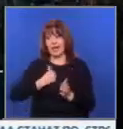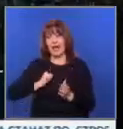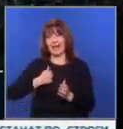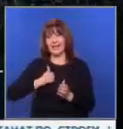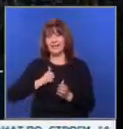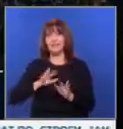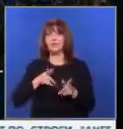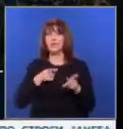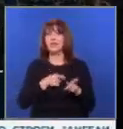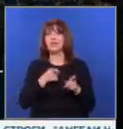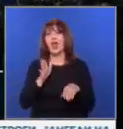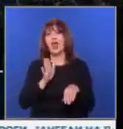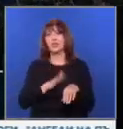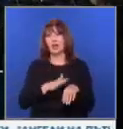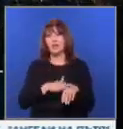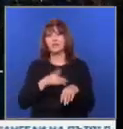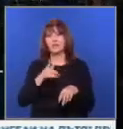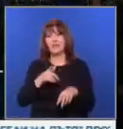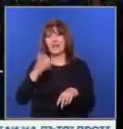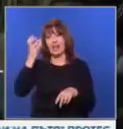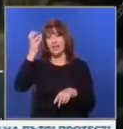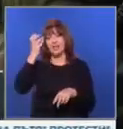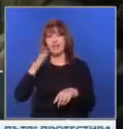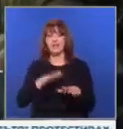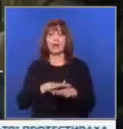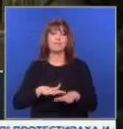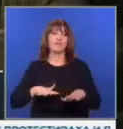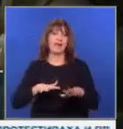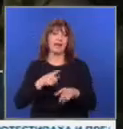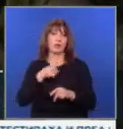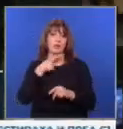според критиците е доказателство, че страната е силно повлияна от Русия.